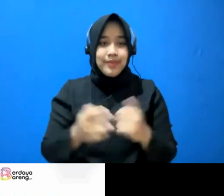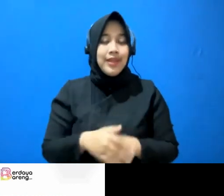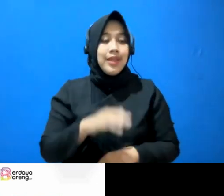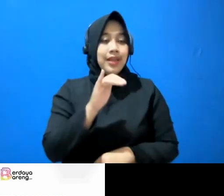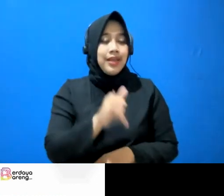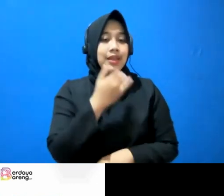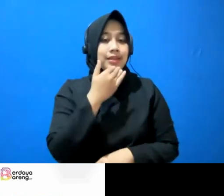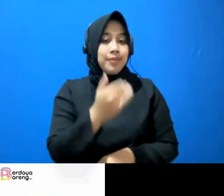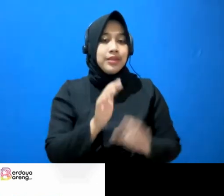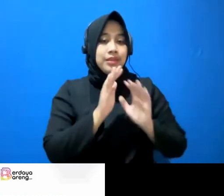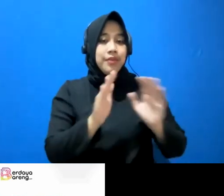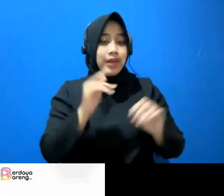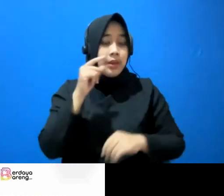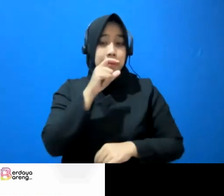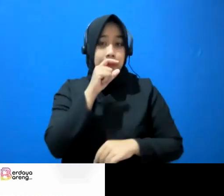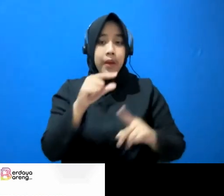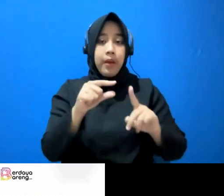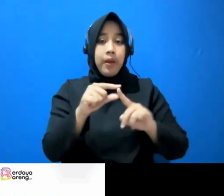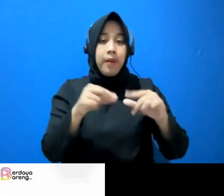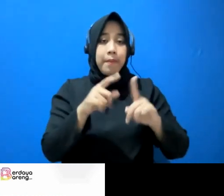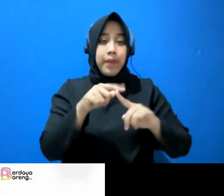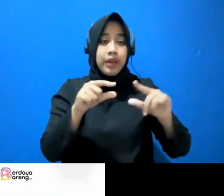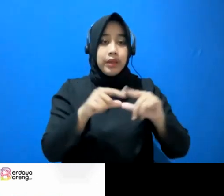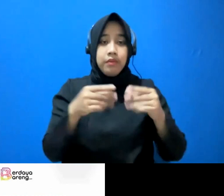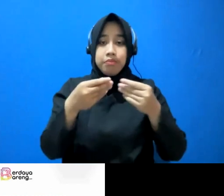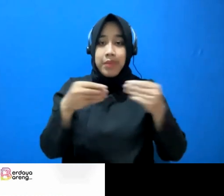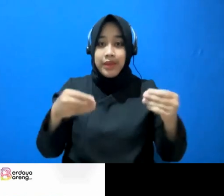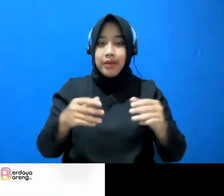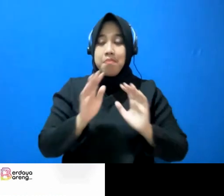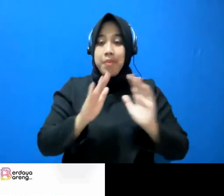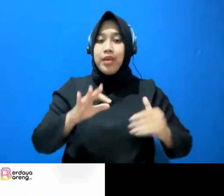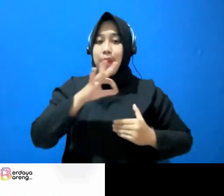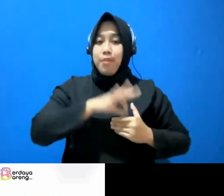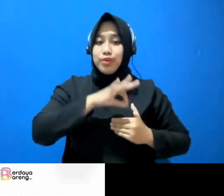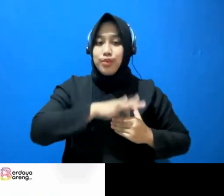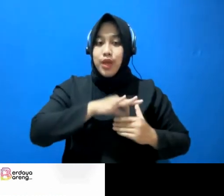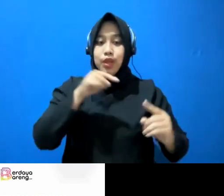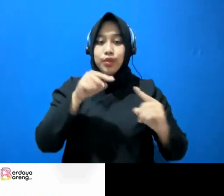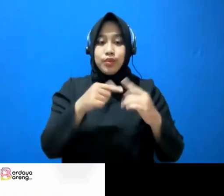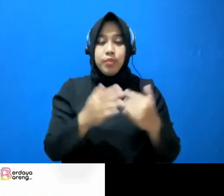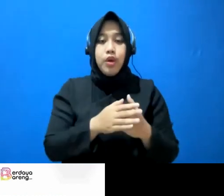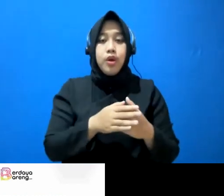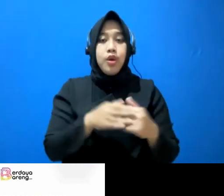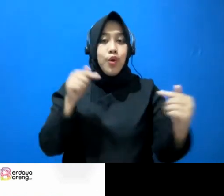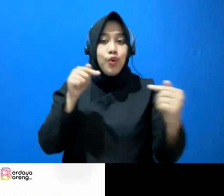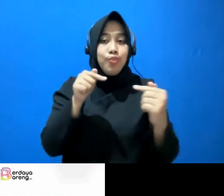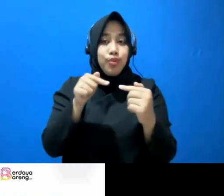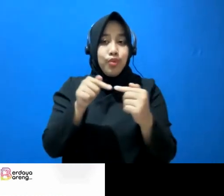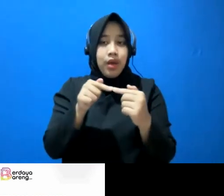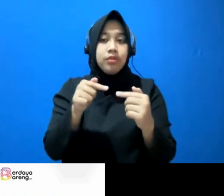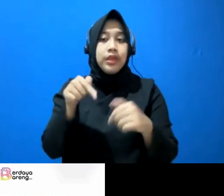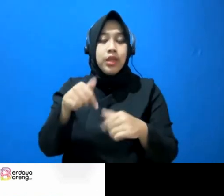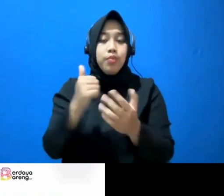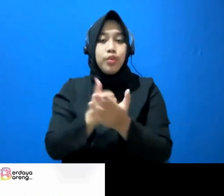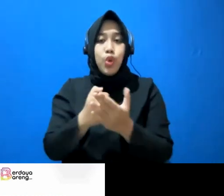banyak Bang Katra atas materi dan juga banyak sekali masukannya agar jembatannya ini kokoh ya untuk memberikan bantuan